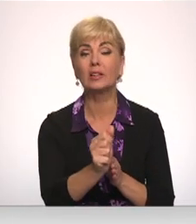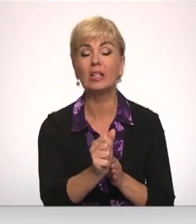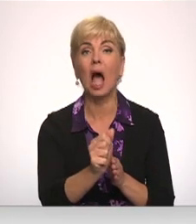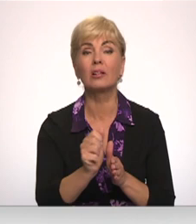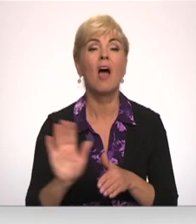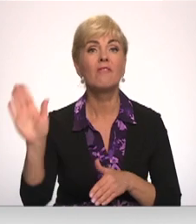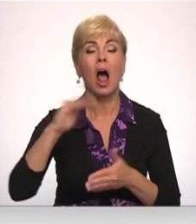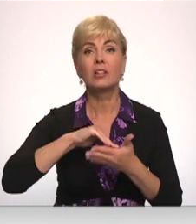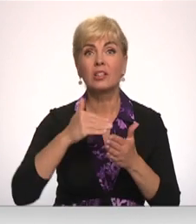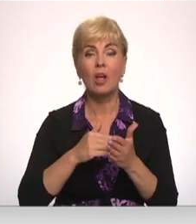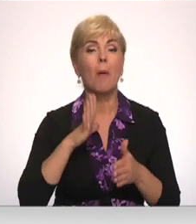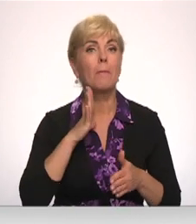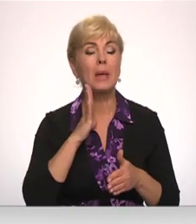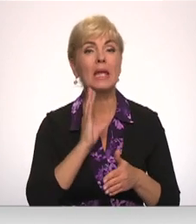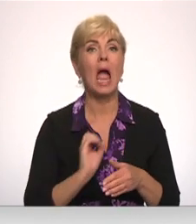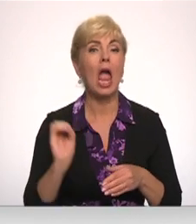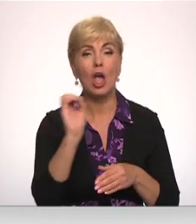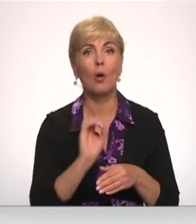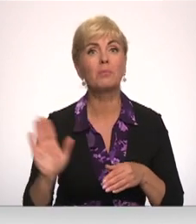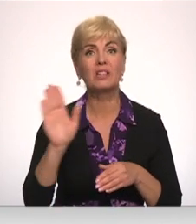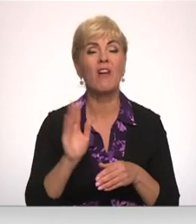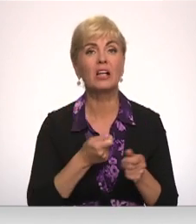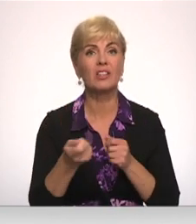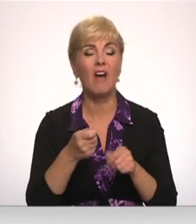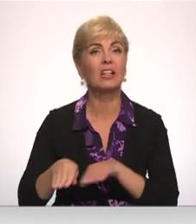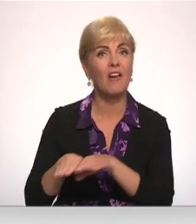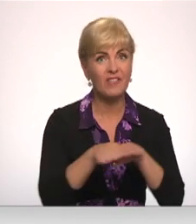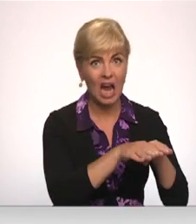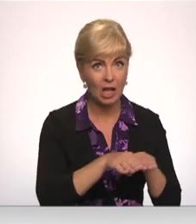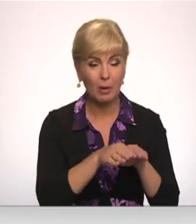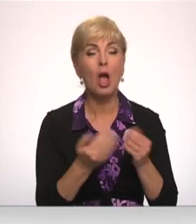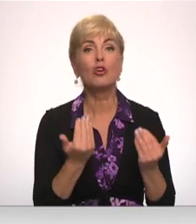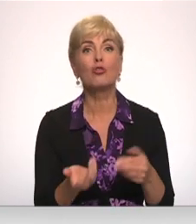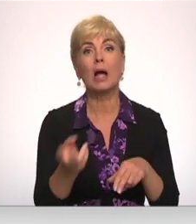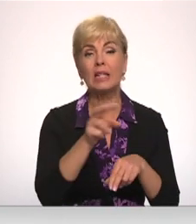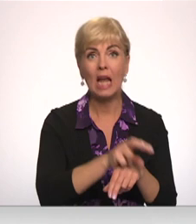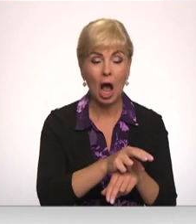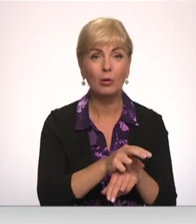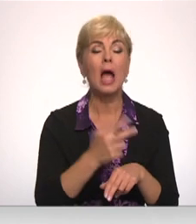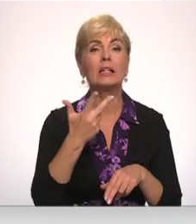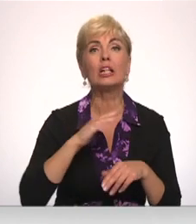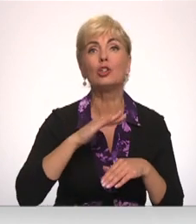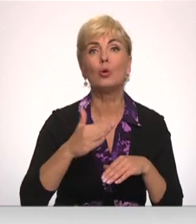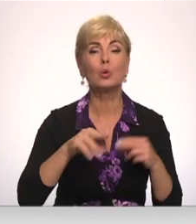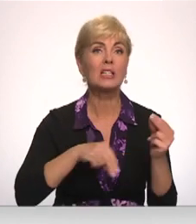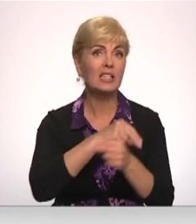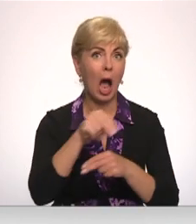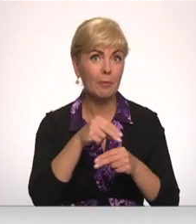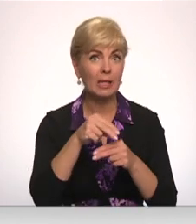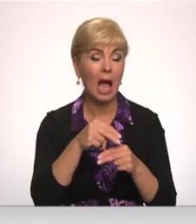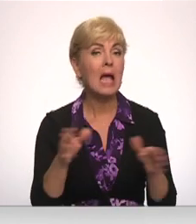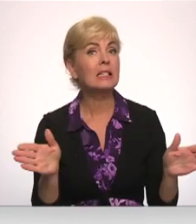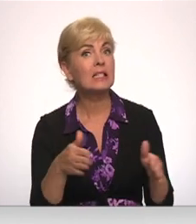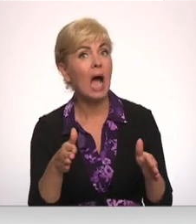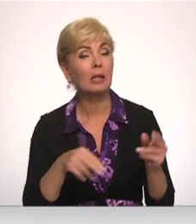Par to bijusi vienprātība visu valstu vadītājiem, kuri šodien Rīgā ieradušies, lai piedalītos trīs jūru iniciatīvas samitā. Sanāksmēs